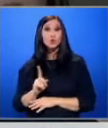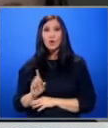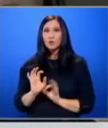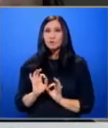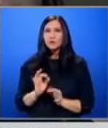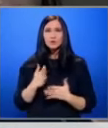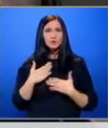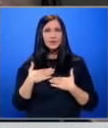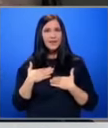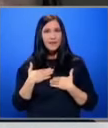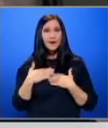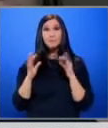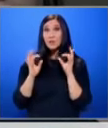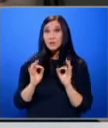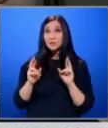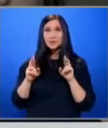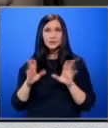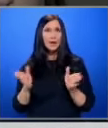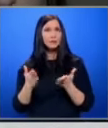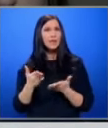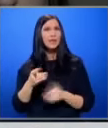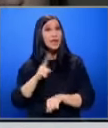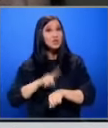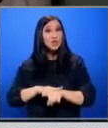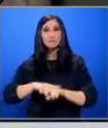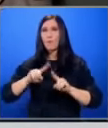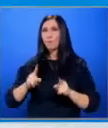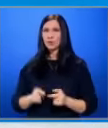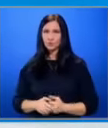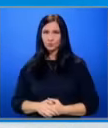всъщност ние истински се надяваме да стане част по-скоро.